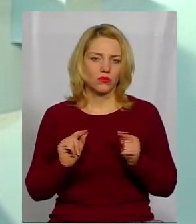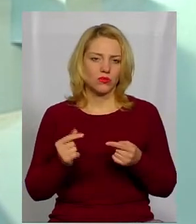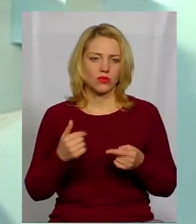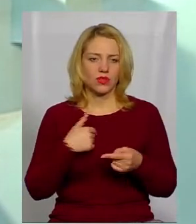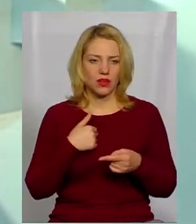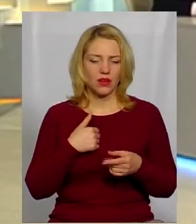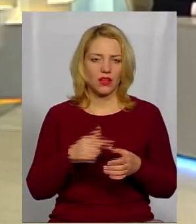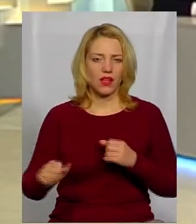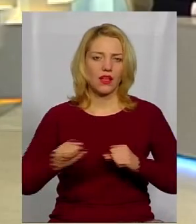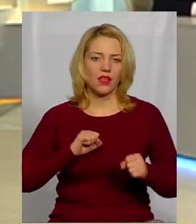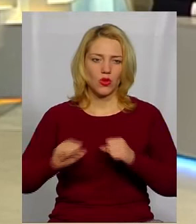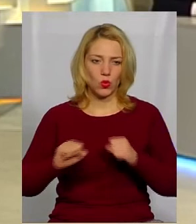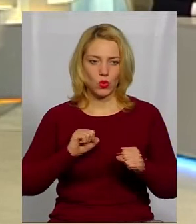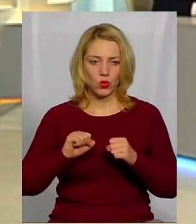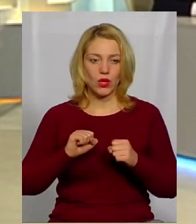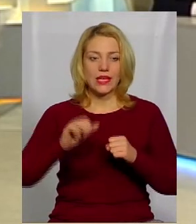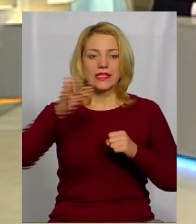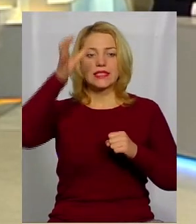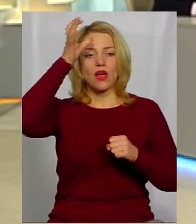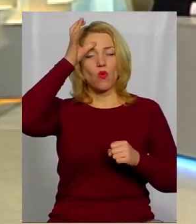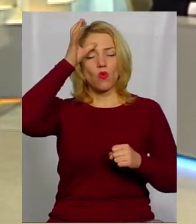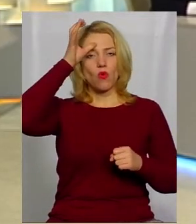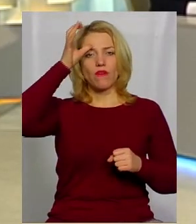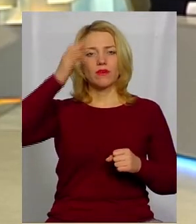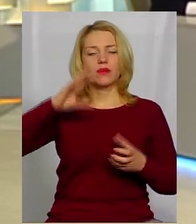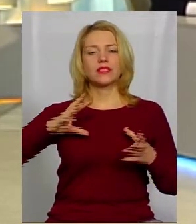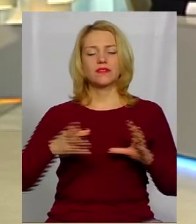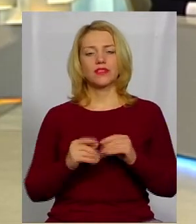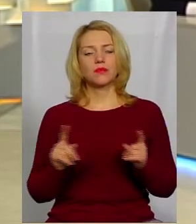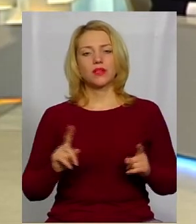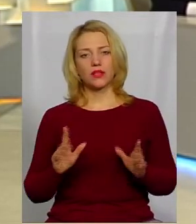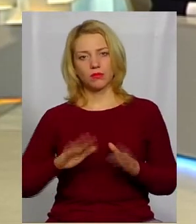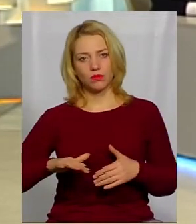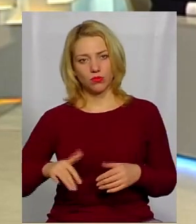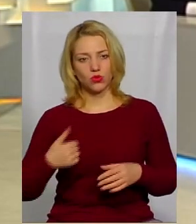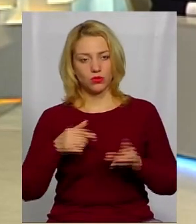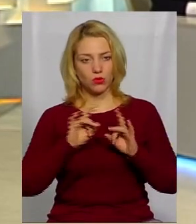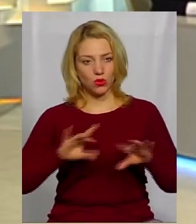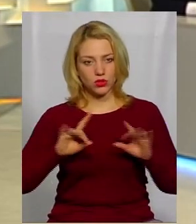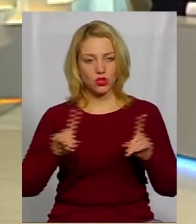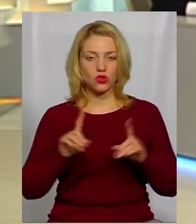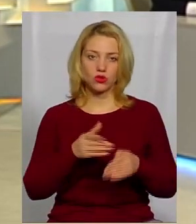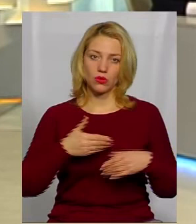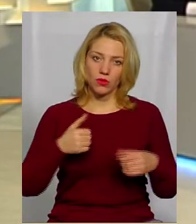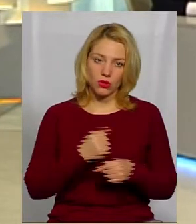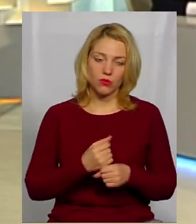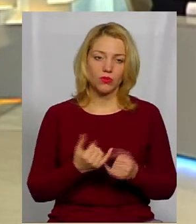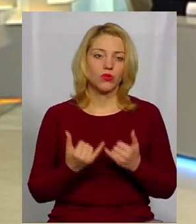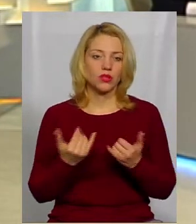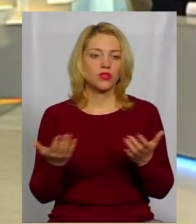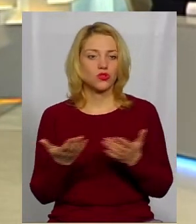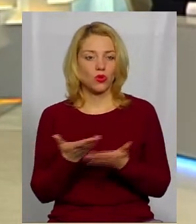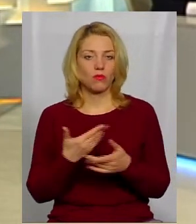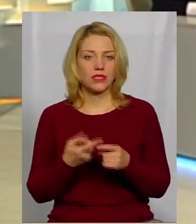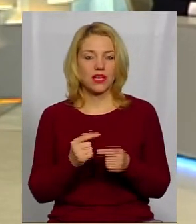я керую науковими звітами, які потім розказують, що ми робимо і для чого ми це робимо.